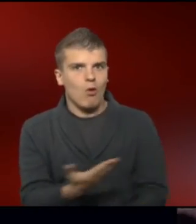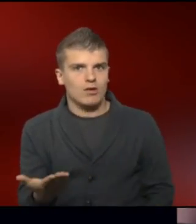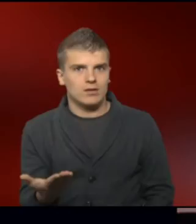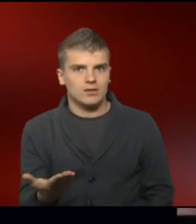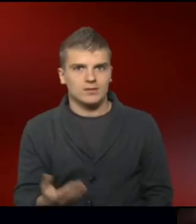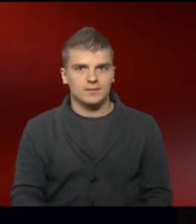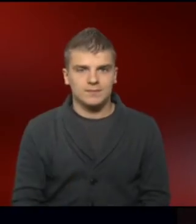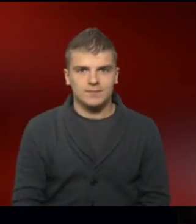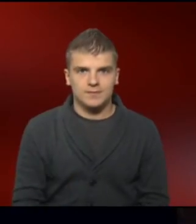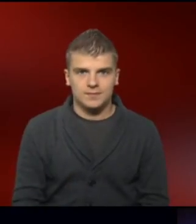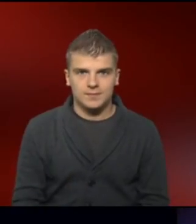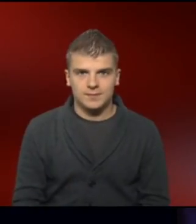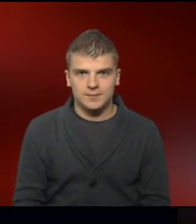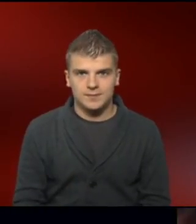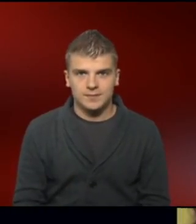Braganza.